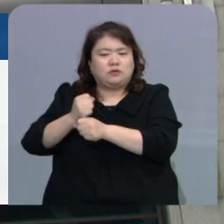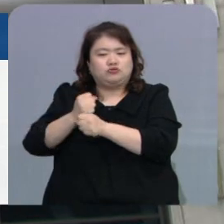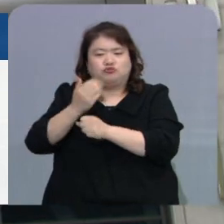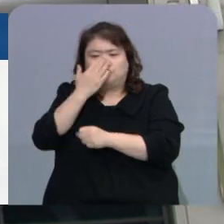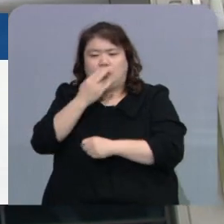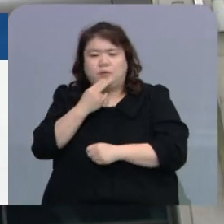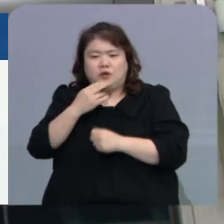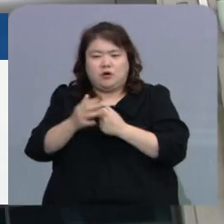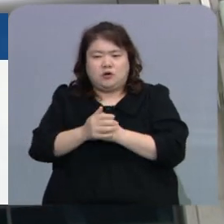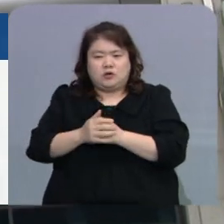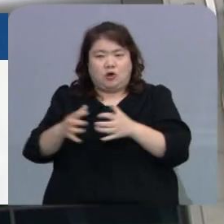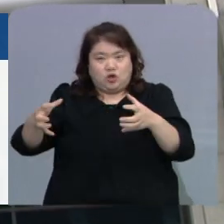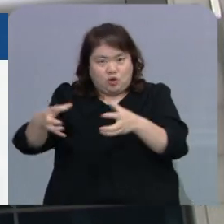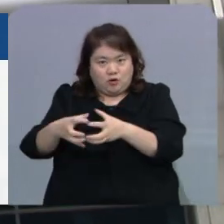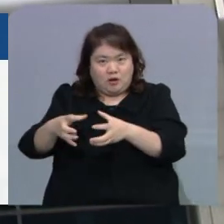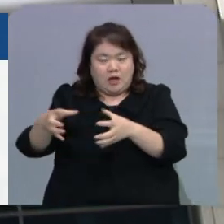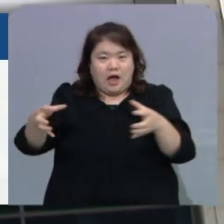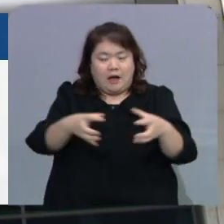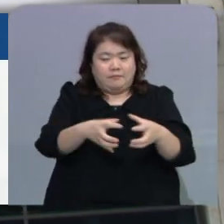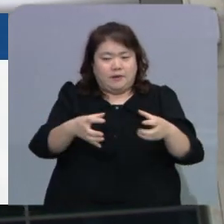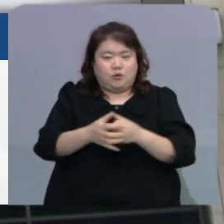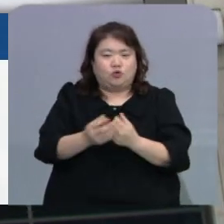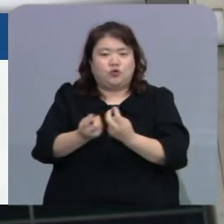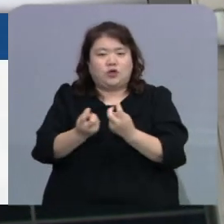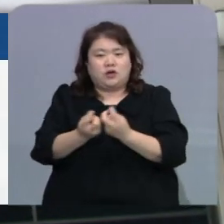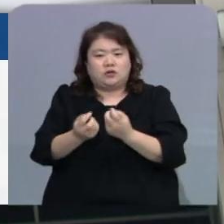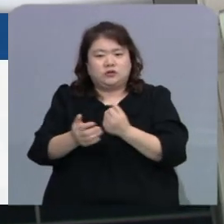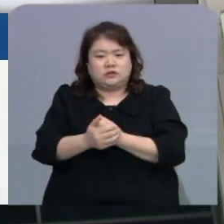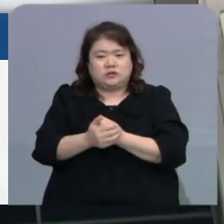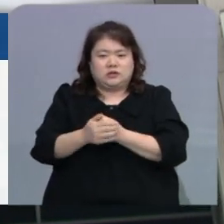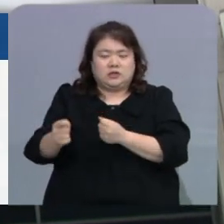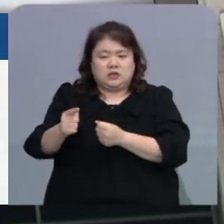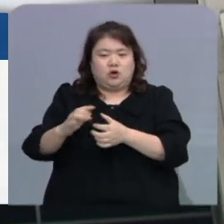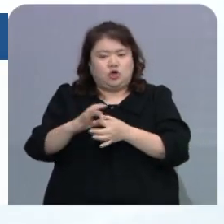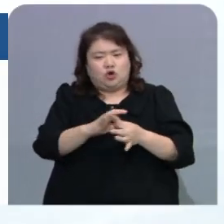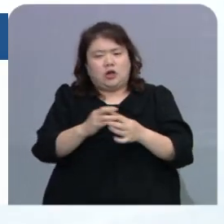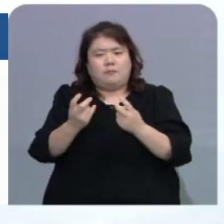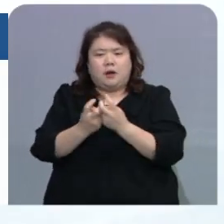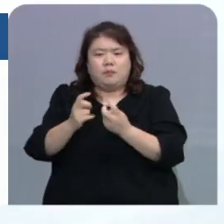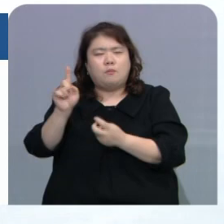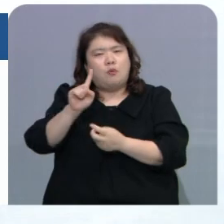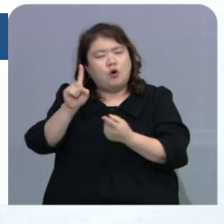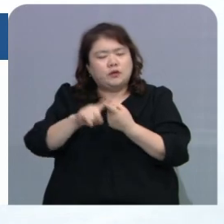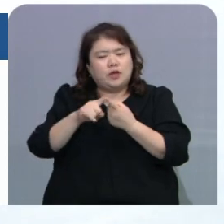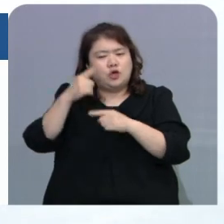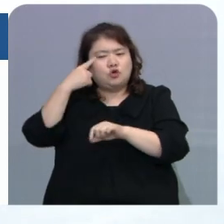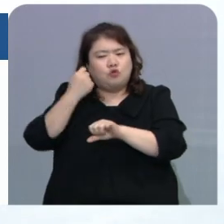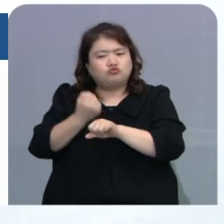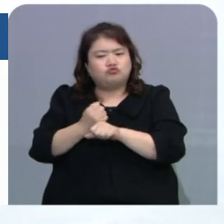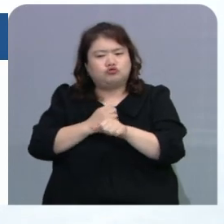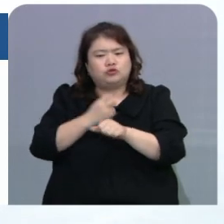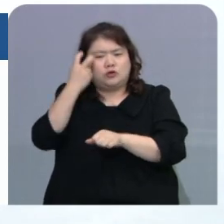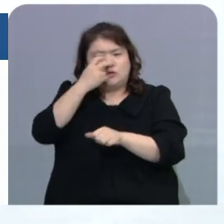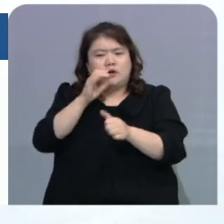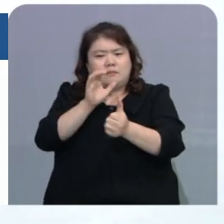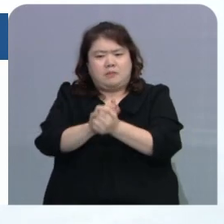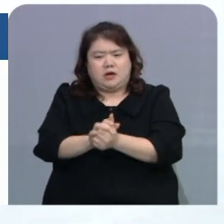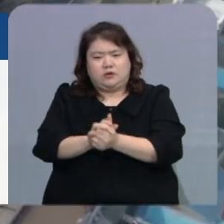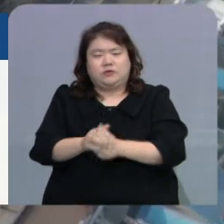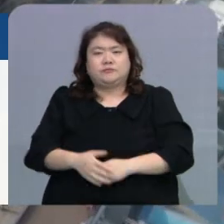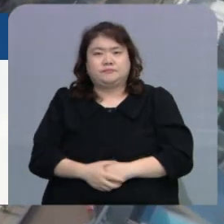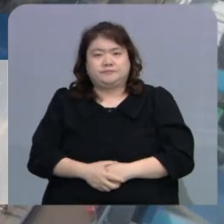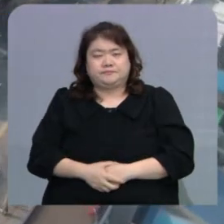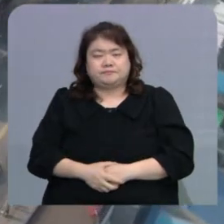묶는 작업을 어떻게 해야 할 것인지 초광역으로 연결할 수 있는 방안이 뭐가 있는지 용역을 맡겨놓은